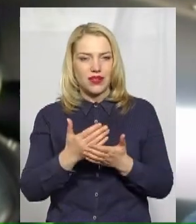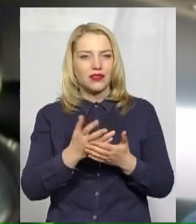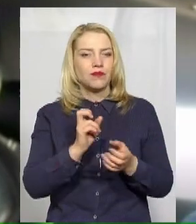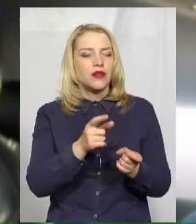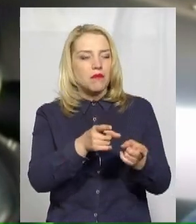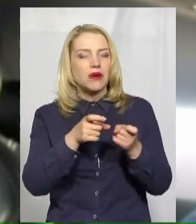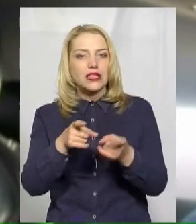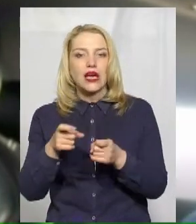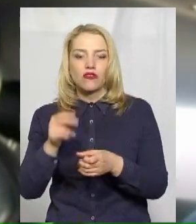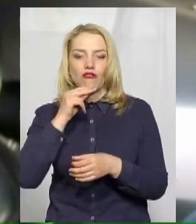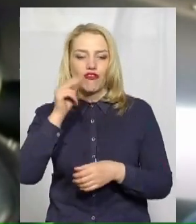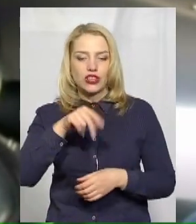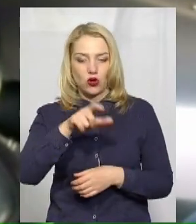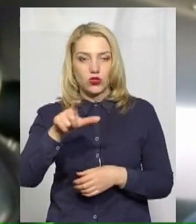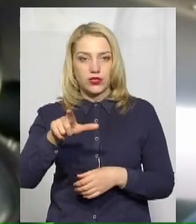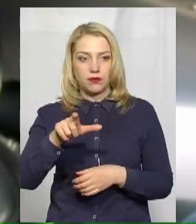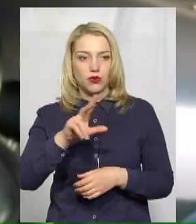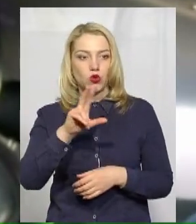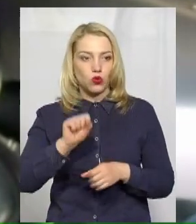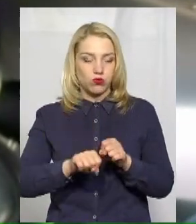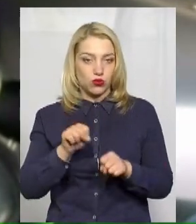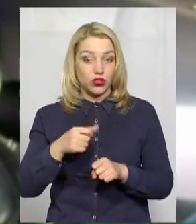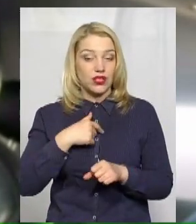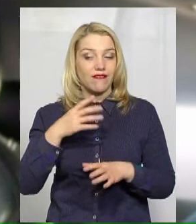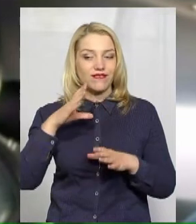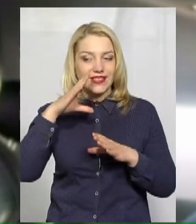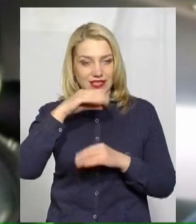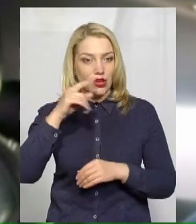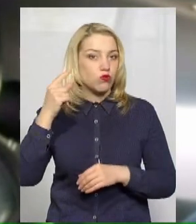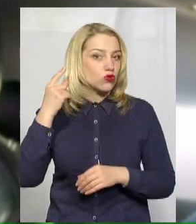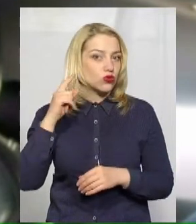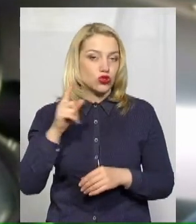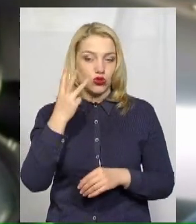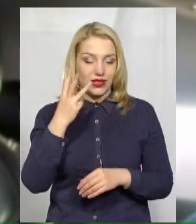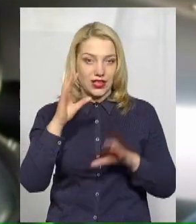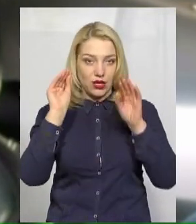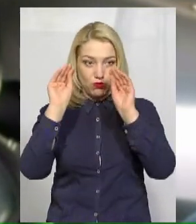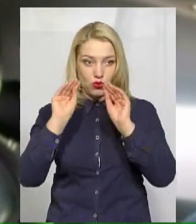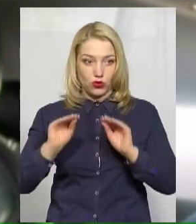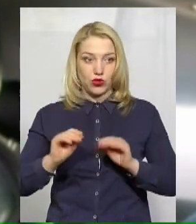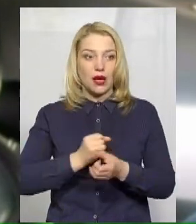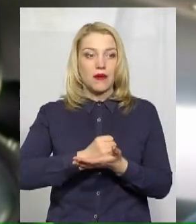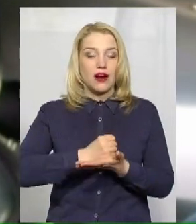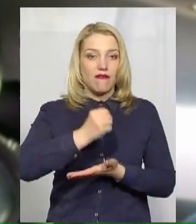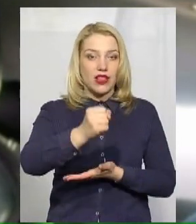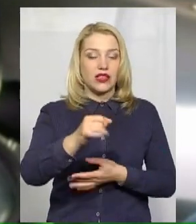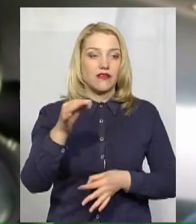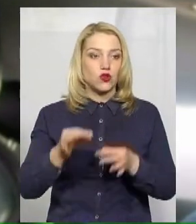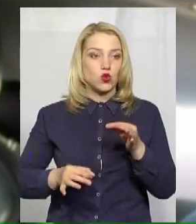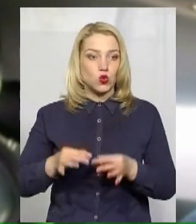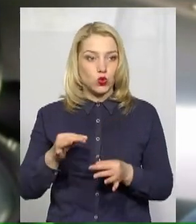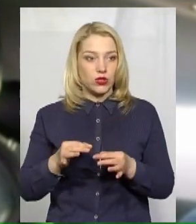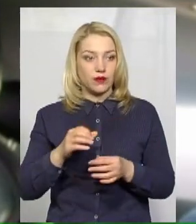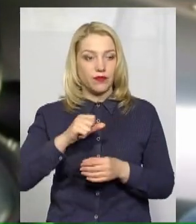правопорушень, я можу сказати наступне. Я встиг почути, що три протоколи направлені в суд вже за новими правилами.